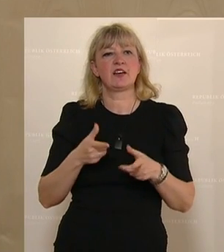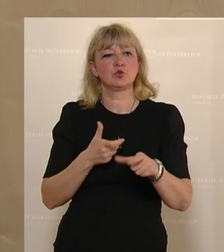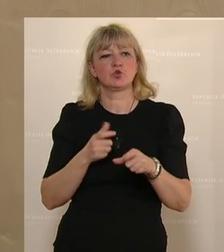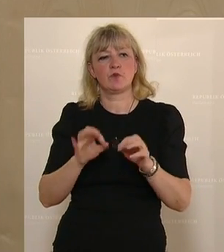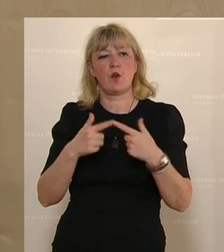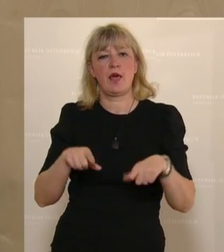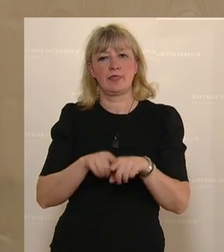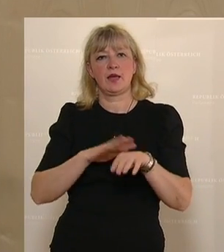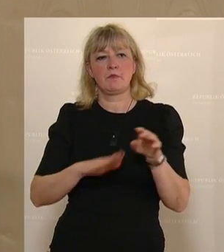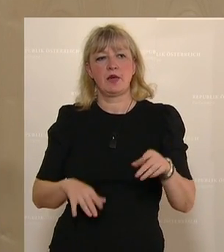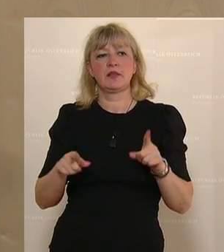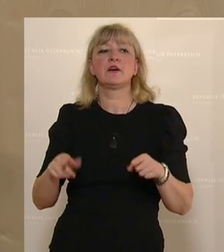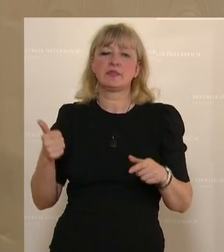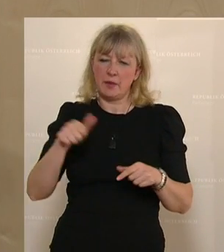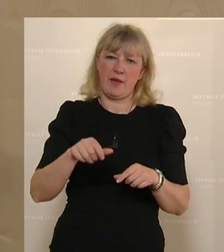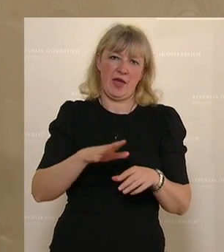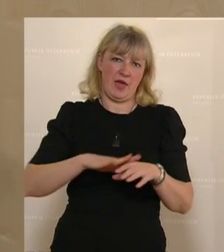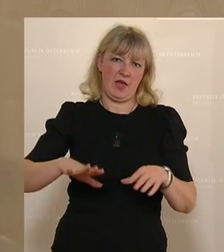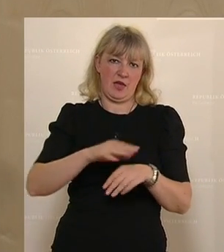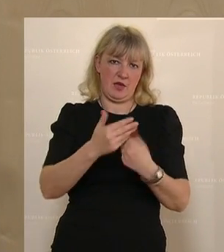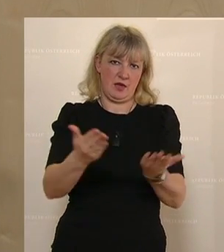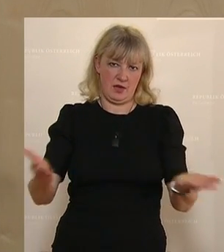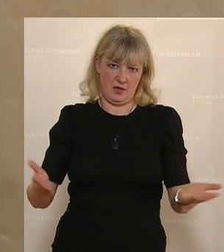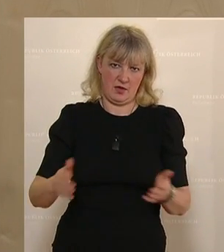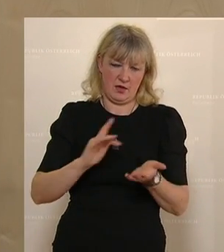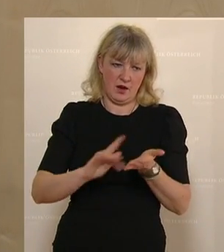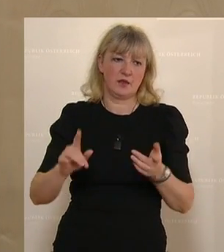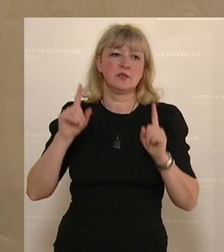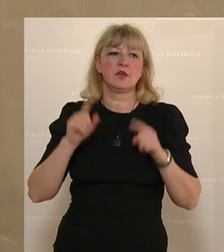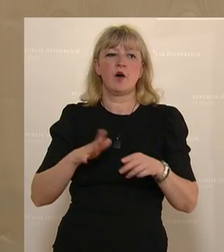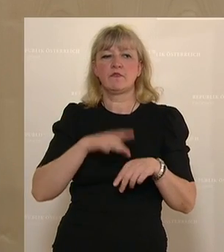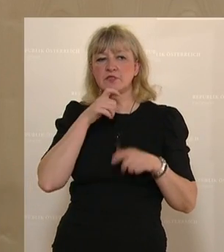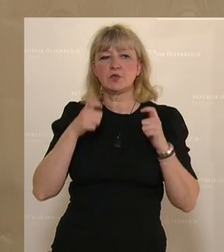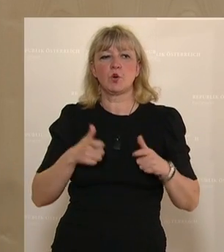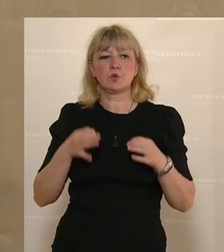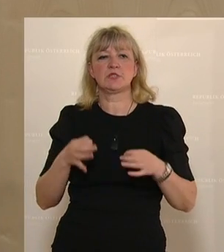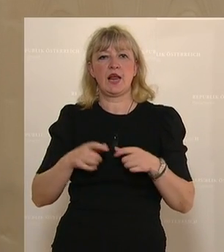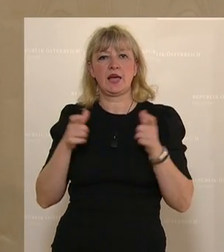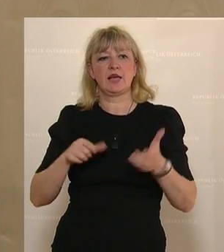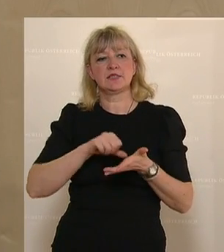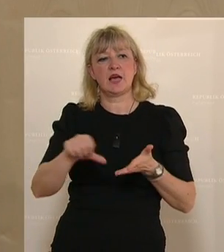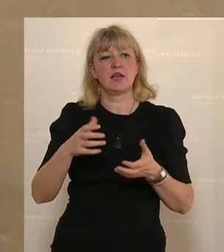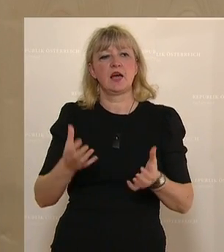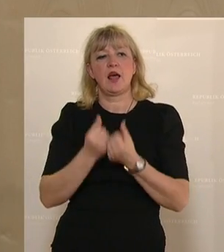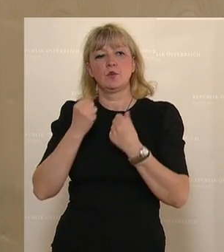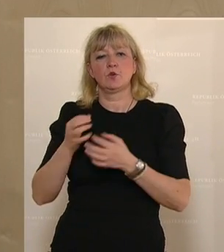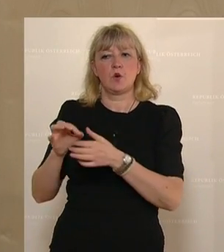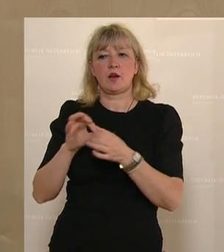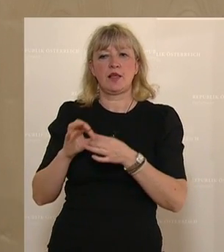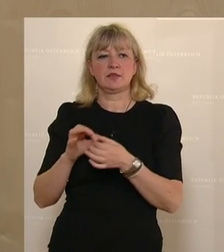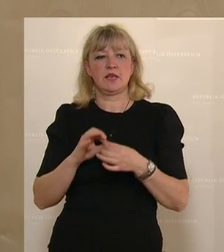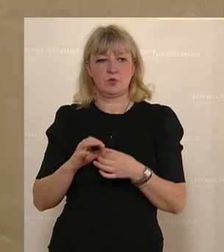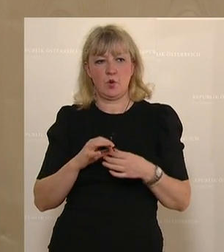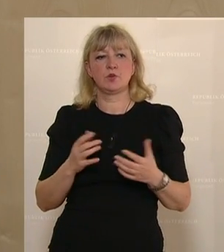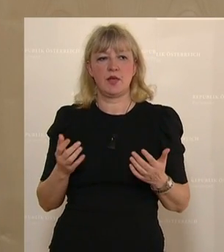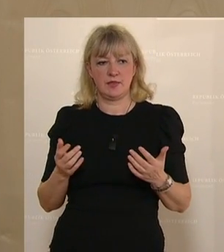für die Länder und Gemeinden, dass sie dabei sind. Und auch die Versicherungsträger zahlen den Rettungsorganisationen ja